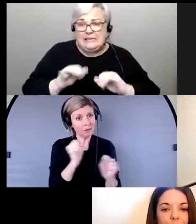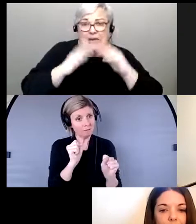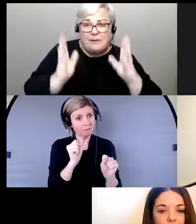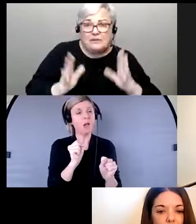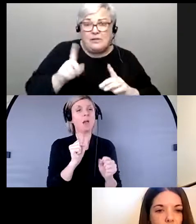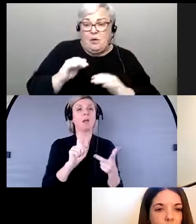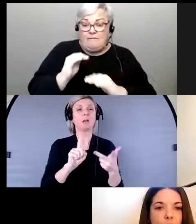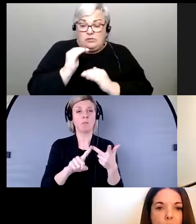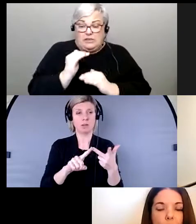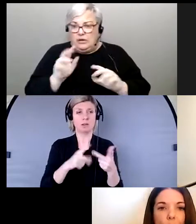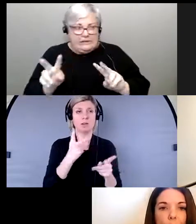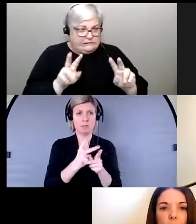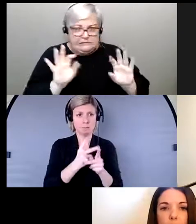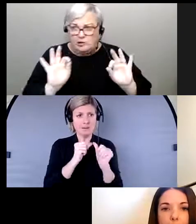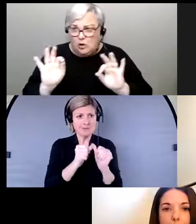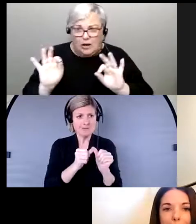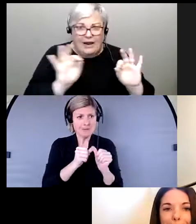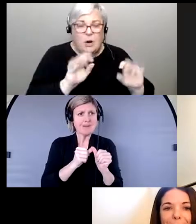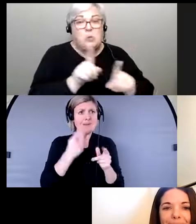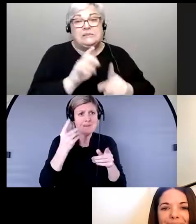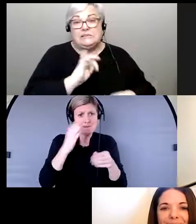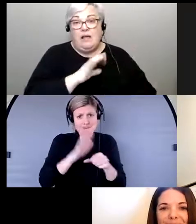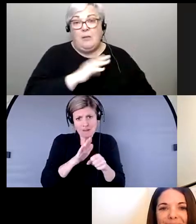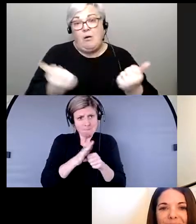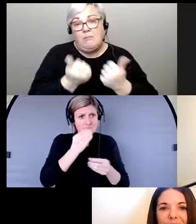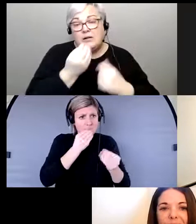et voir à leur sécurité alimentaire.